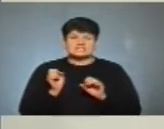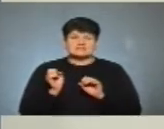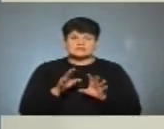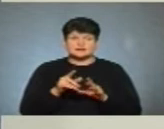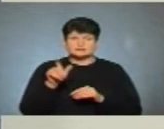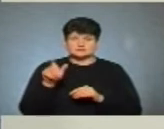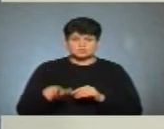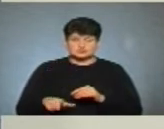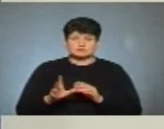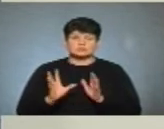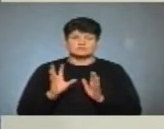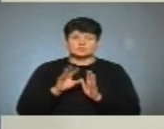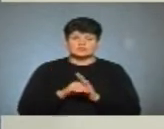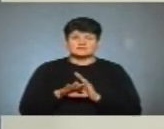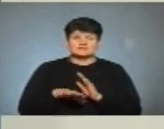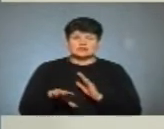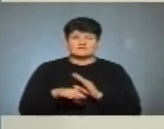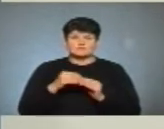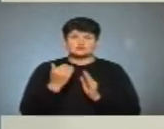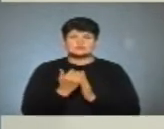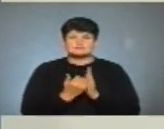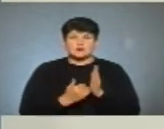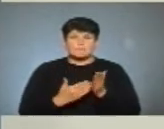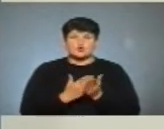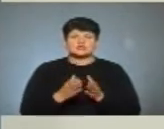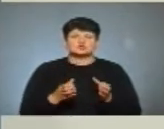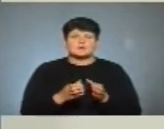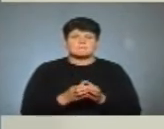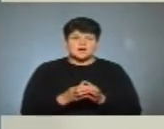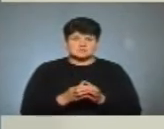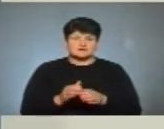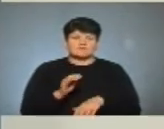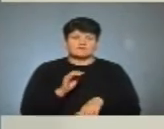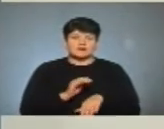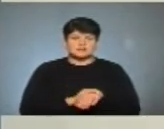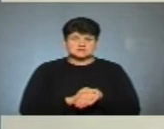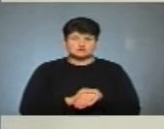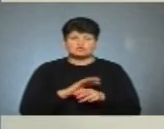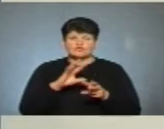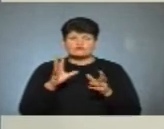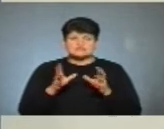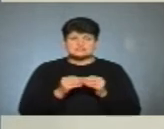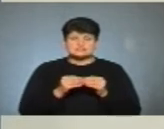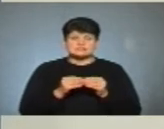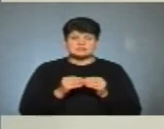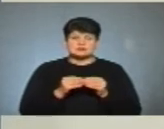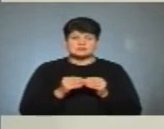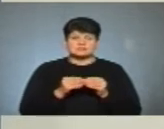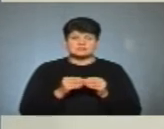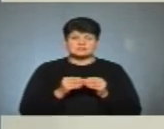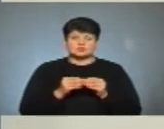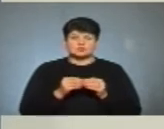виборець, буде зарахований до територіальної виборчого списку політичної партії. Тобто, фактично, загальний кошик, так званий загальний кошик